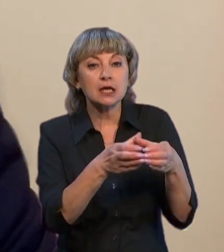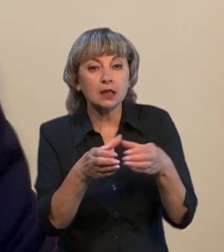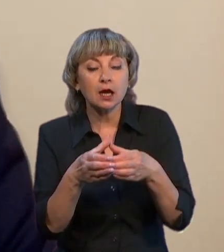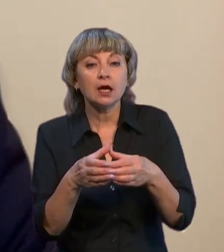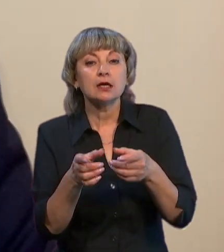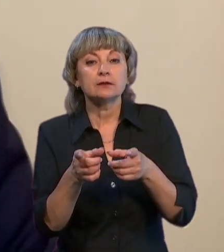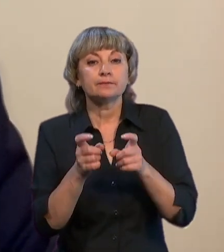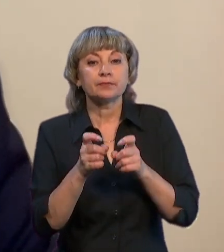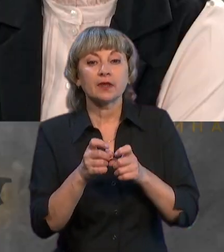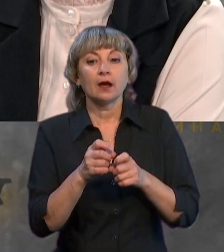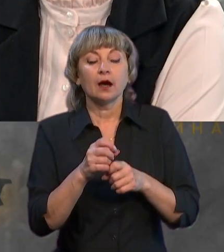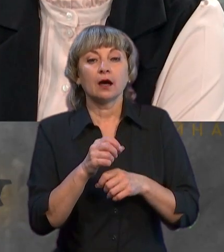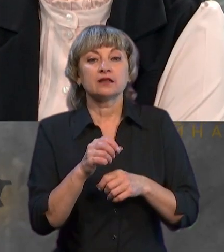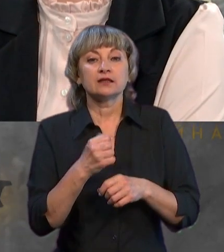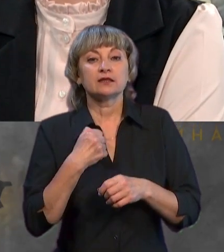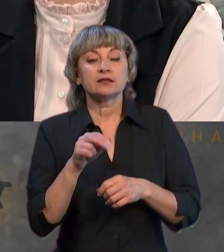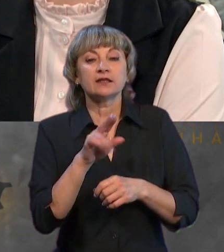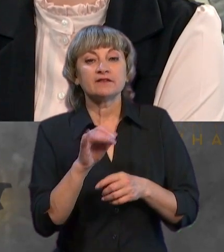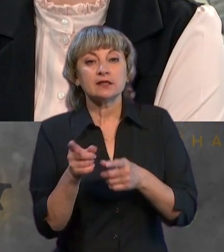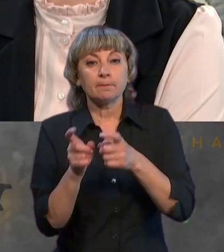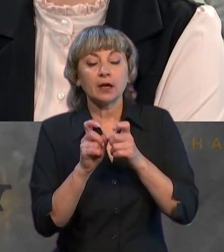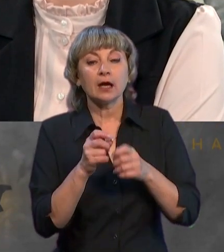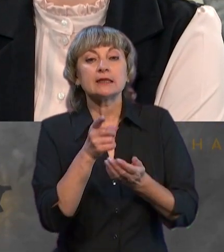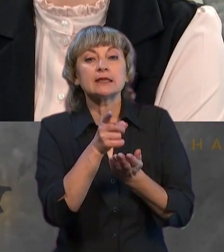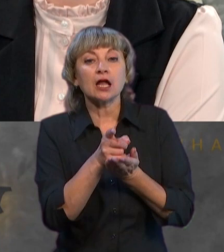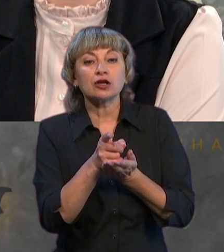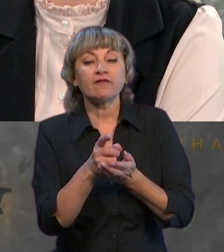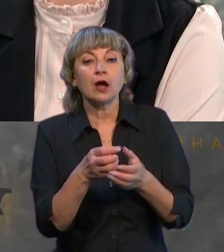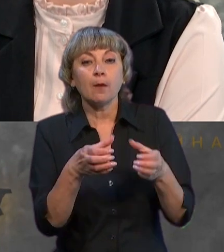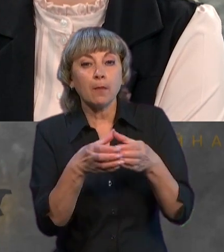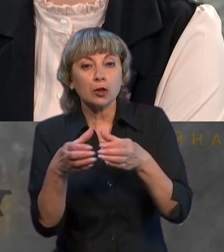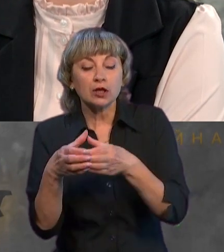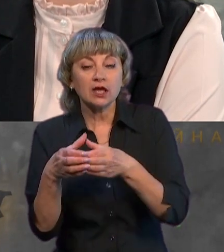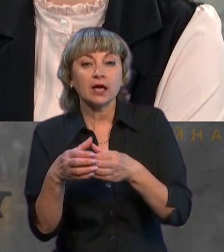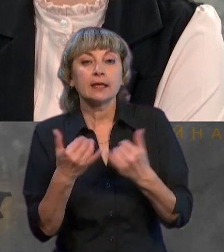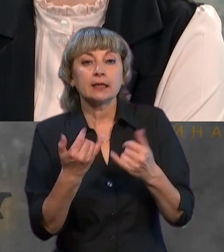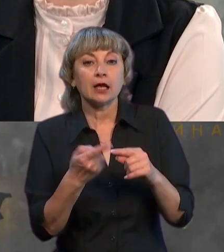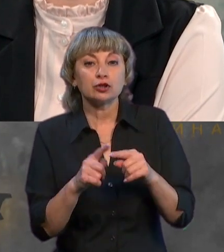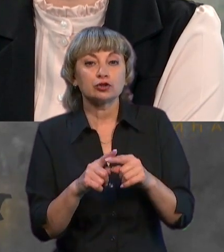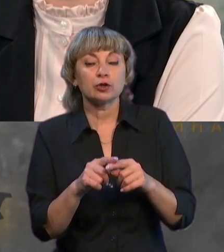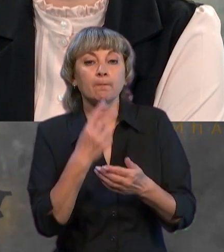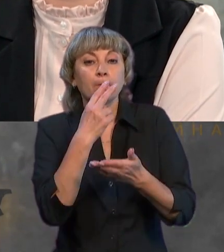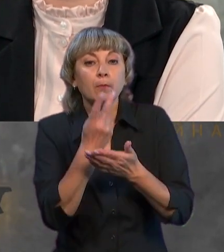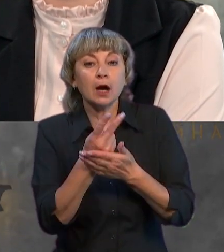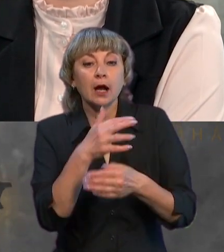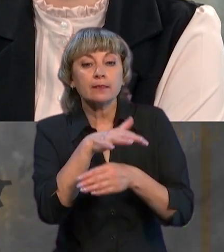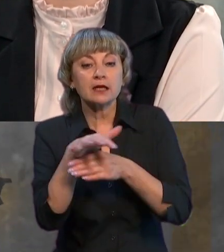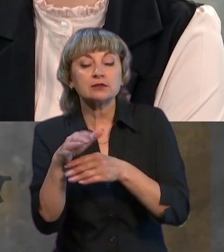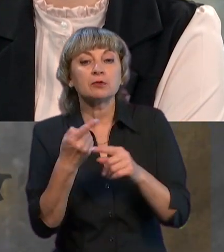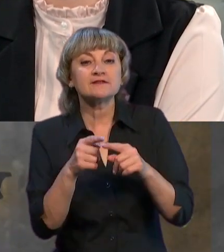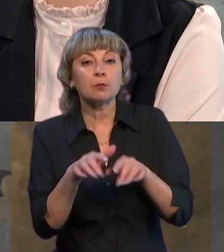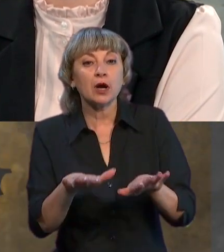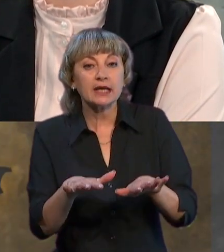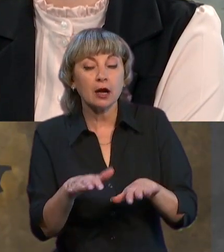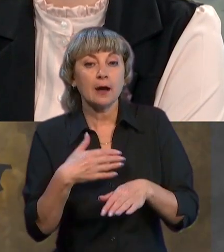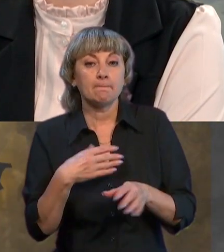задіюю Кантіміровську дивізію, підтянули танкові, так сказать, полки для того, щоб, начебто, демонструвати наступ в цьому регіоні. І ми